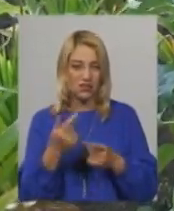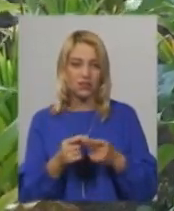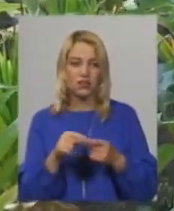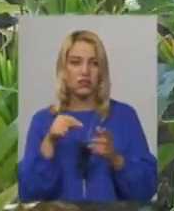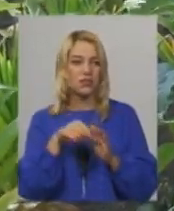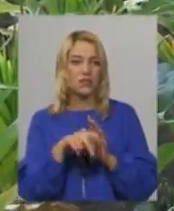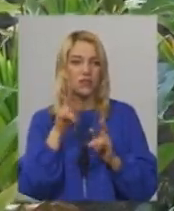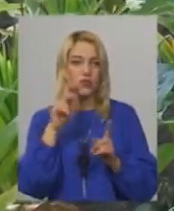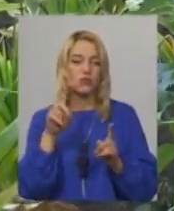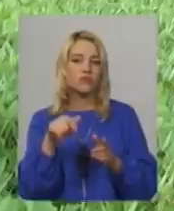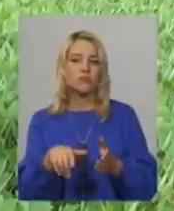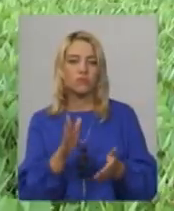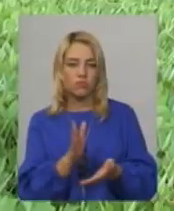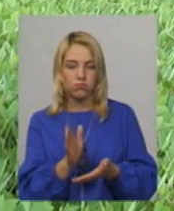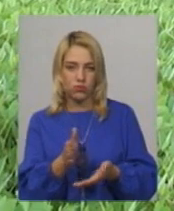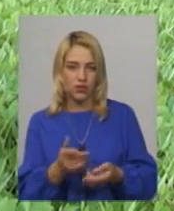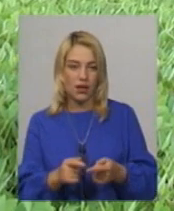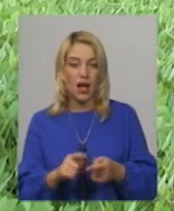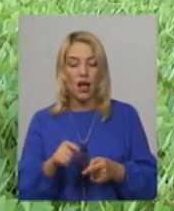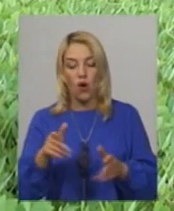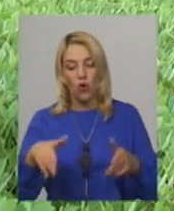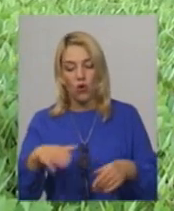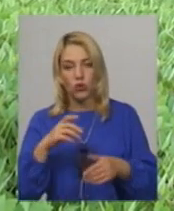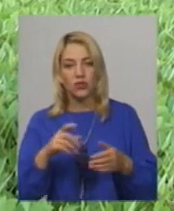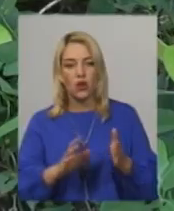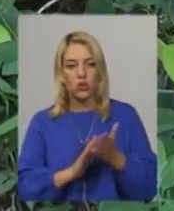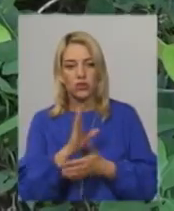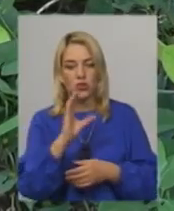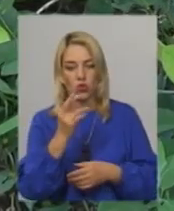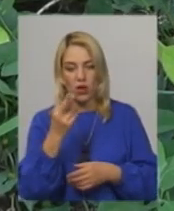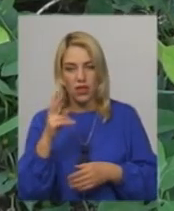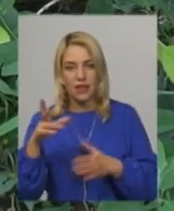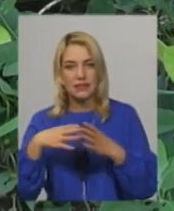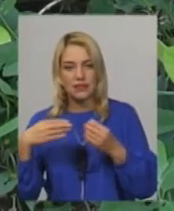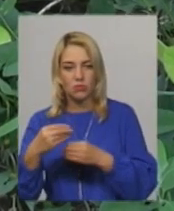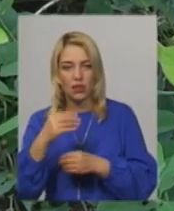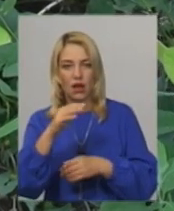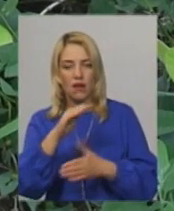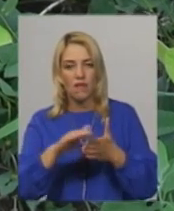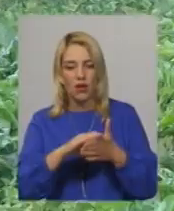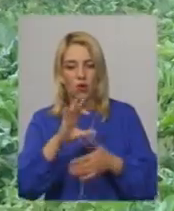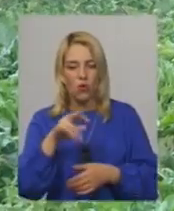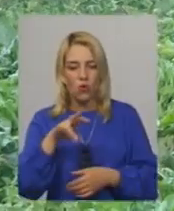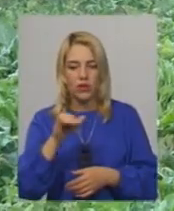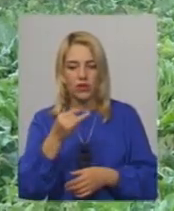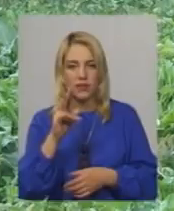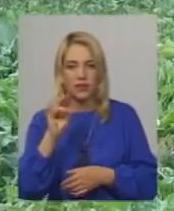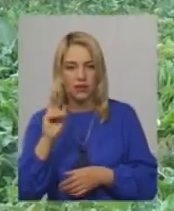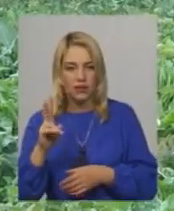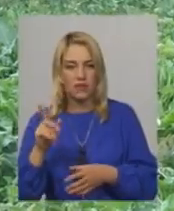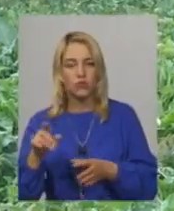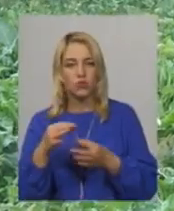не думаю, що там щось під нею буде. Город, на якому росте соє, обробляє родина Олійників. У них три власні паї та наділи людей, які дозволили